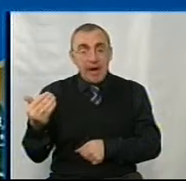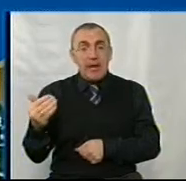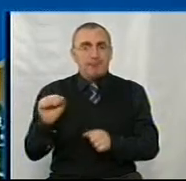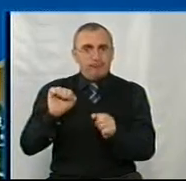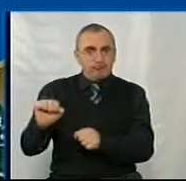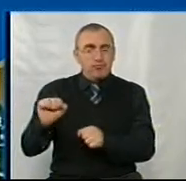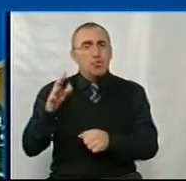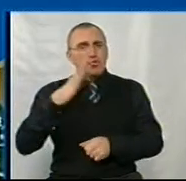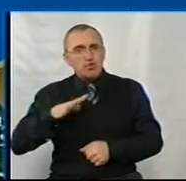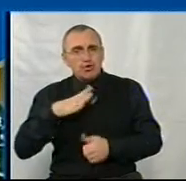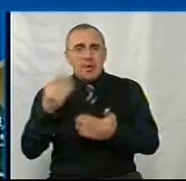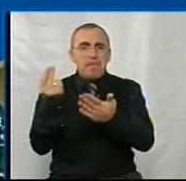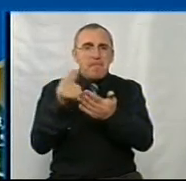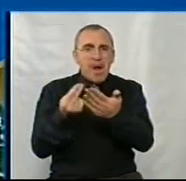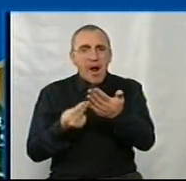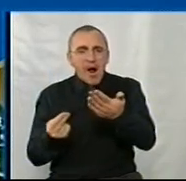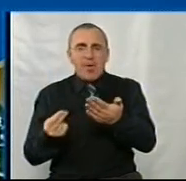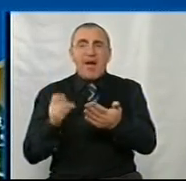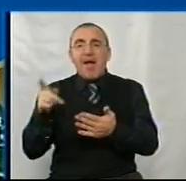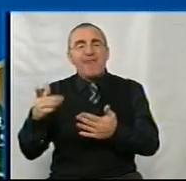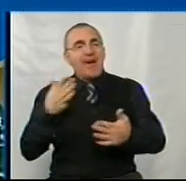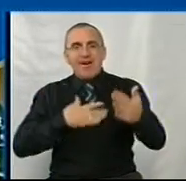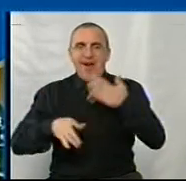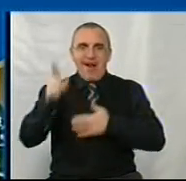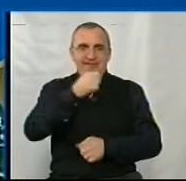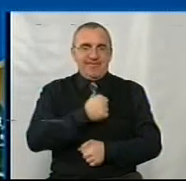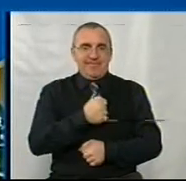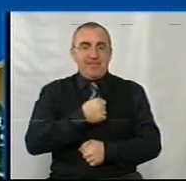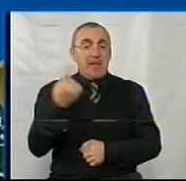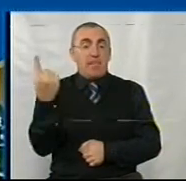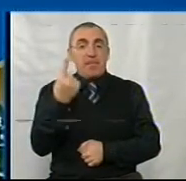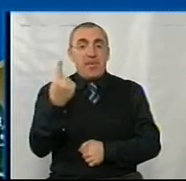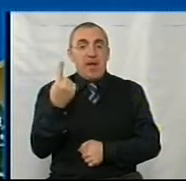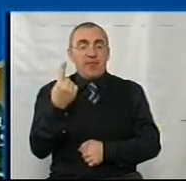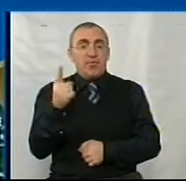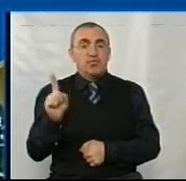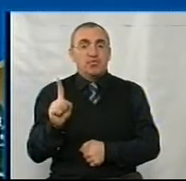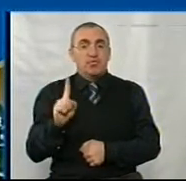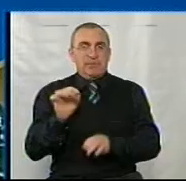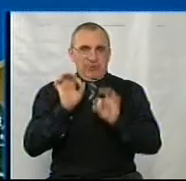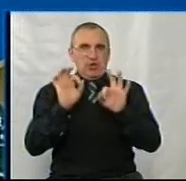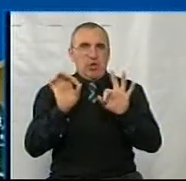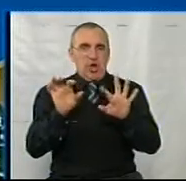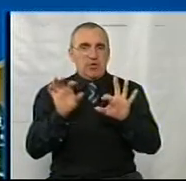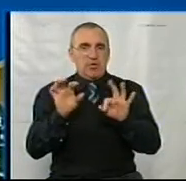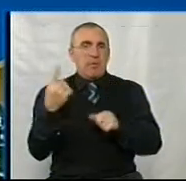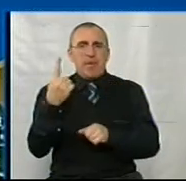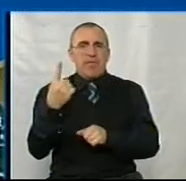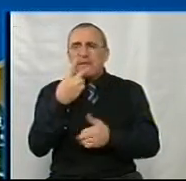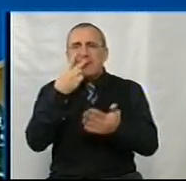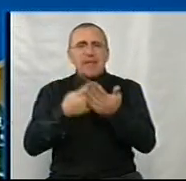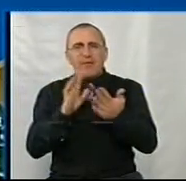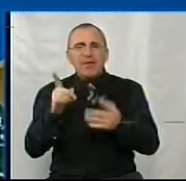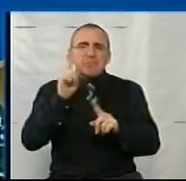чекають ті малюнки, і як вони радіють. Перше, що скажете, так? Перше, вони не